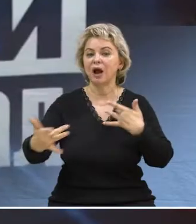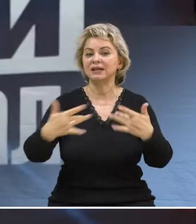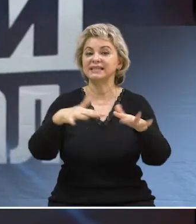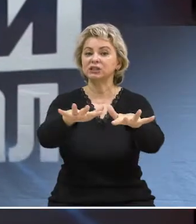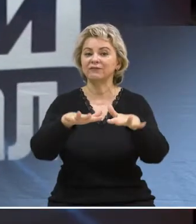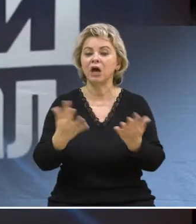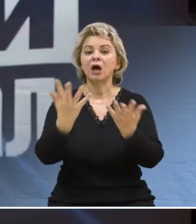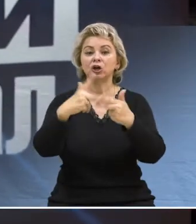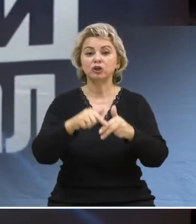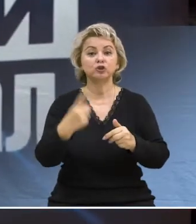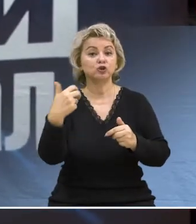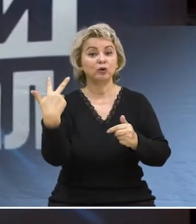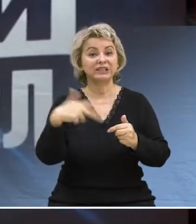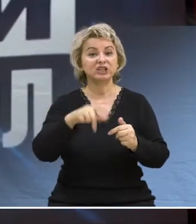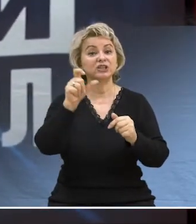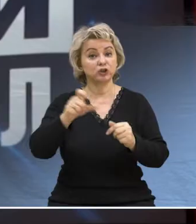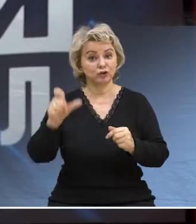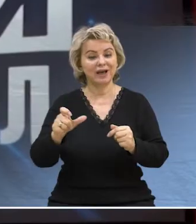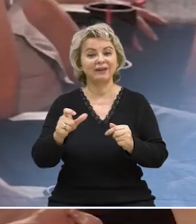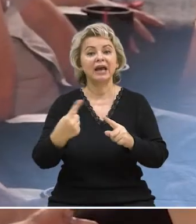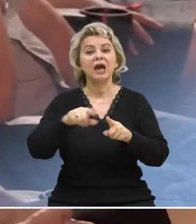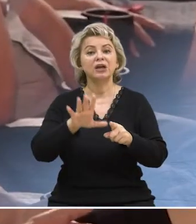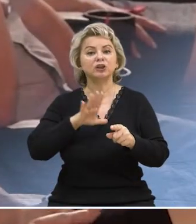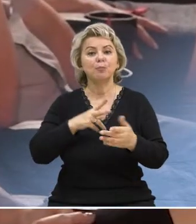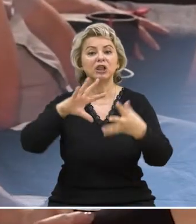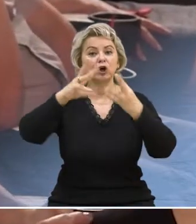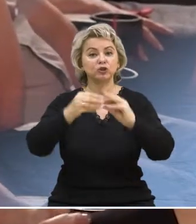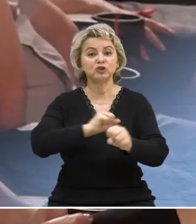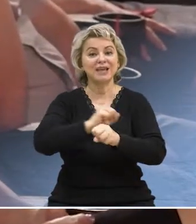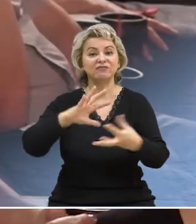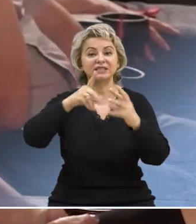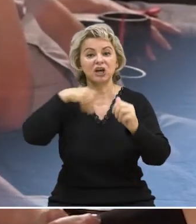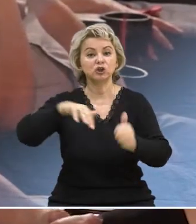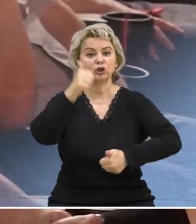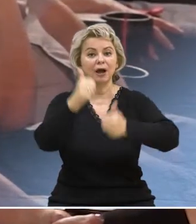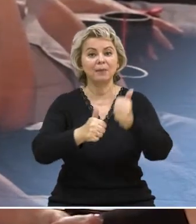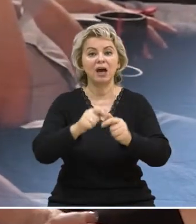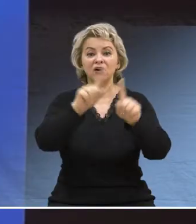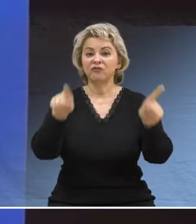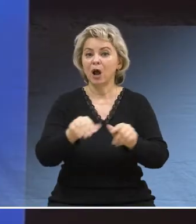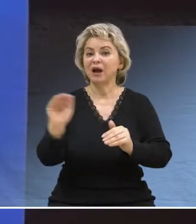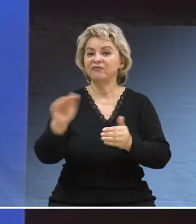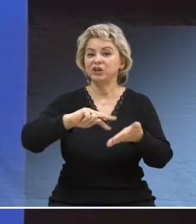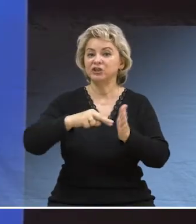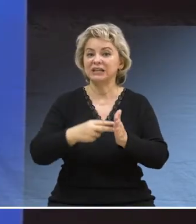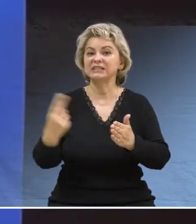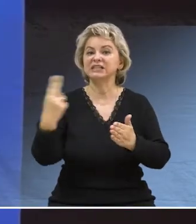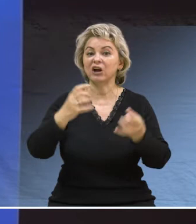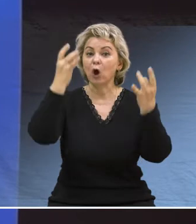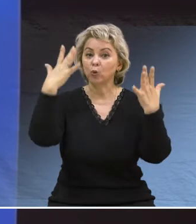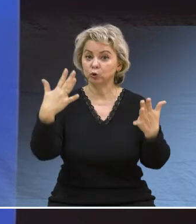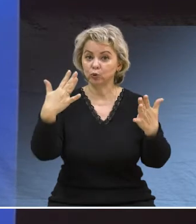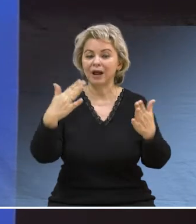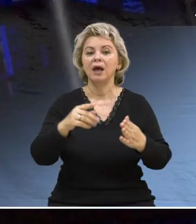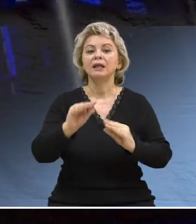виртуального концертного зала, рассчитанного на 130 зрителей. Инновация стала результатом победы во всероссийском конкурсе в рамках федерального проекта